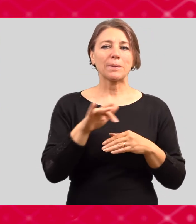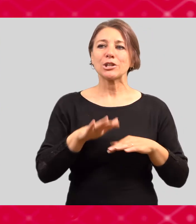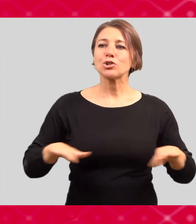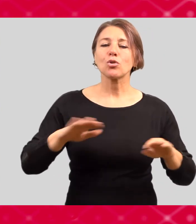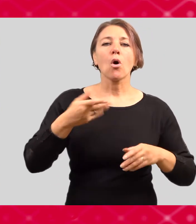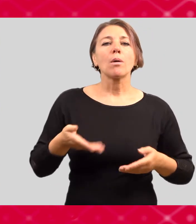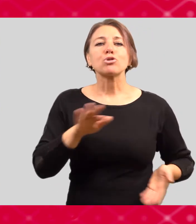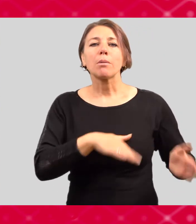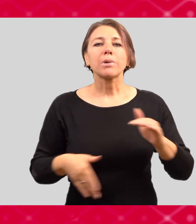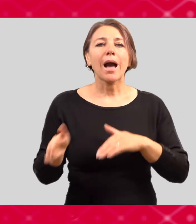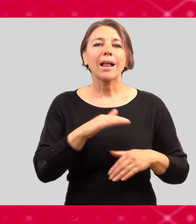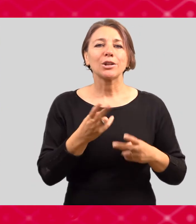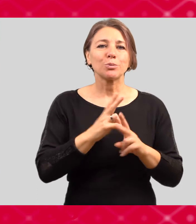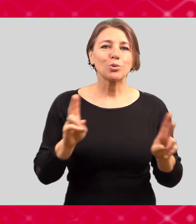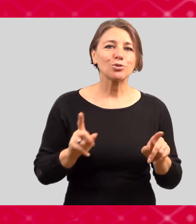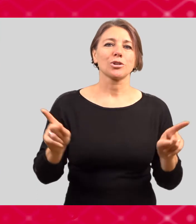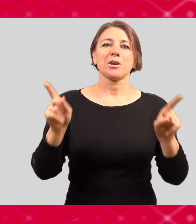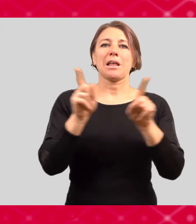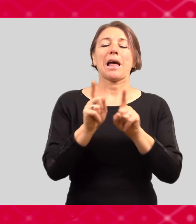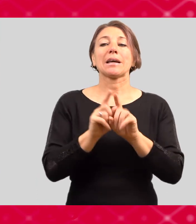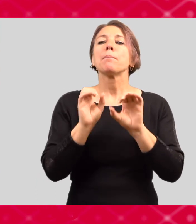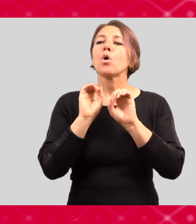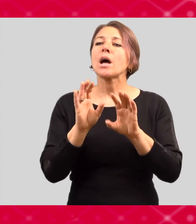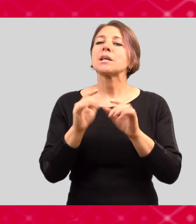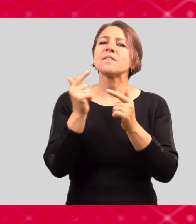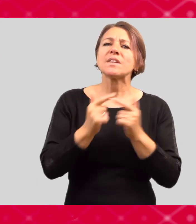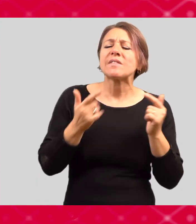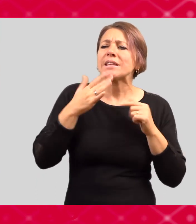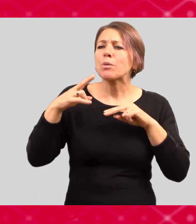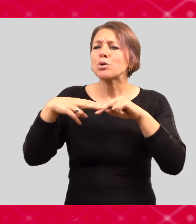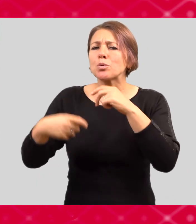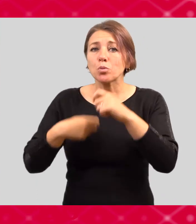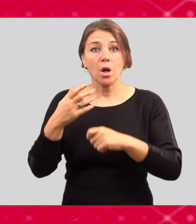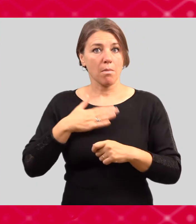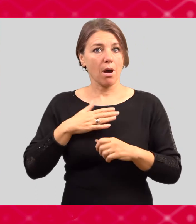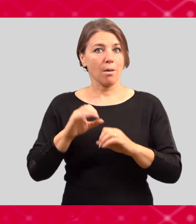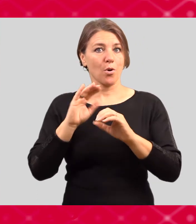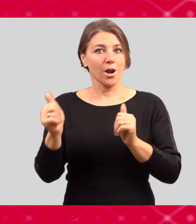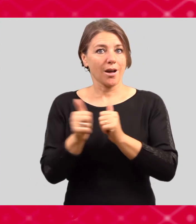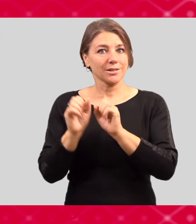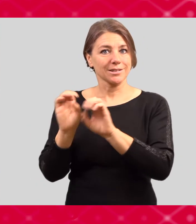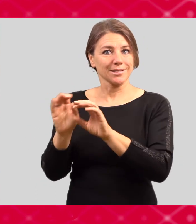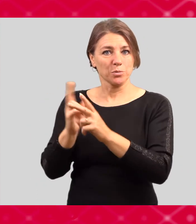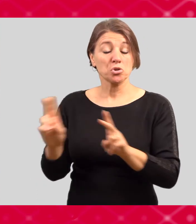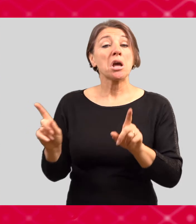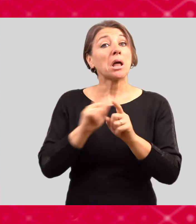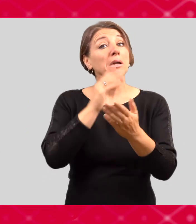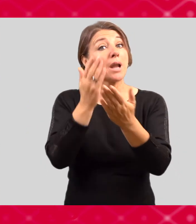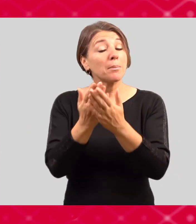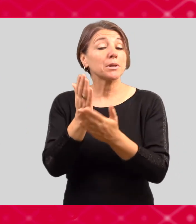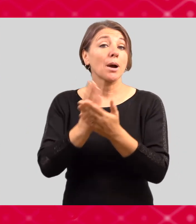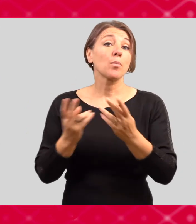přebalit dítě. Nabízíme i pro radenství v této oblasti. A v nabídce jsou i některé